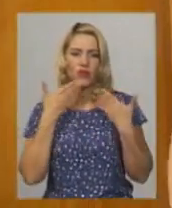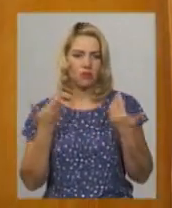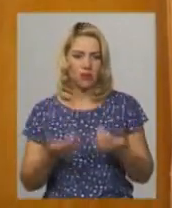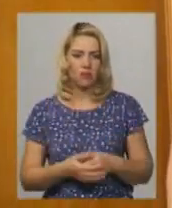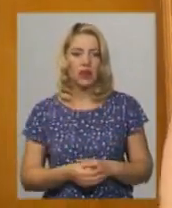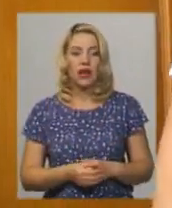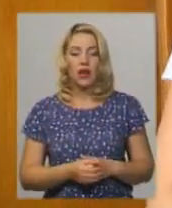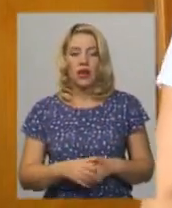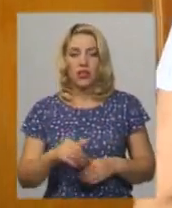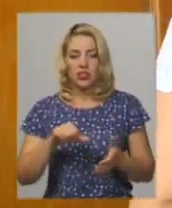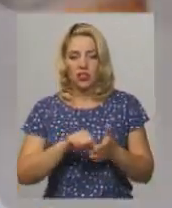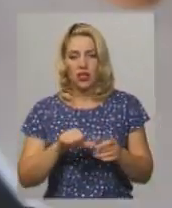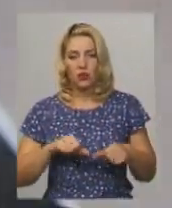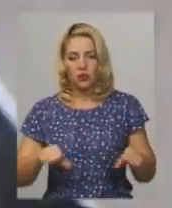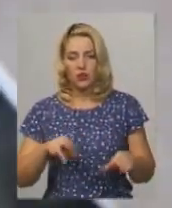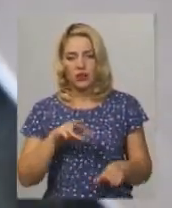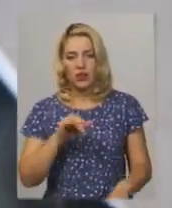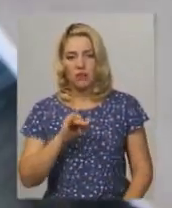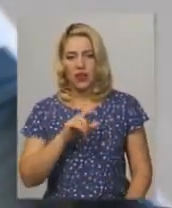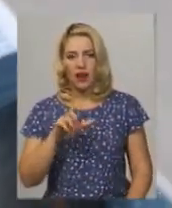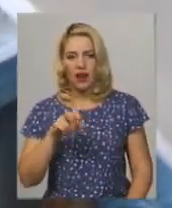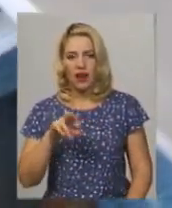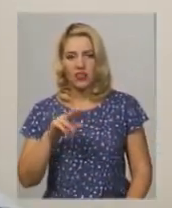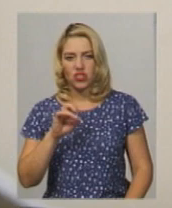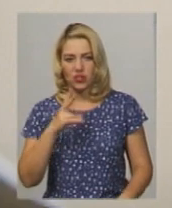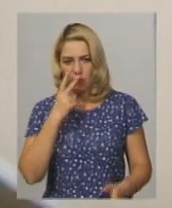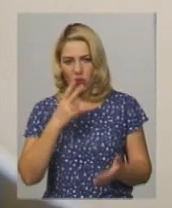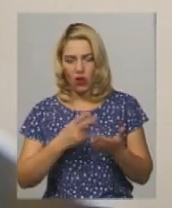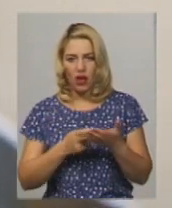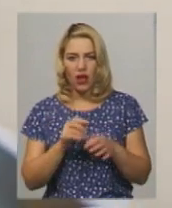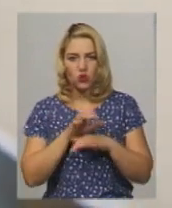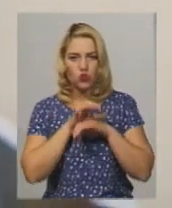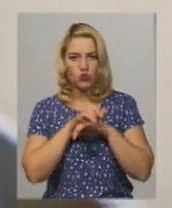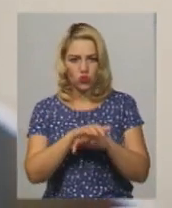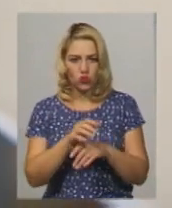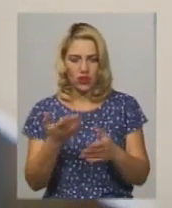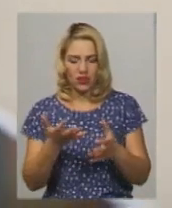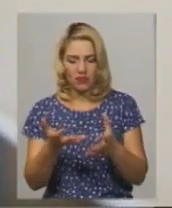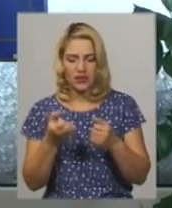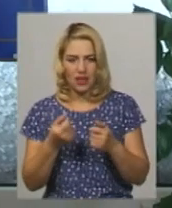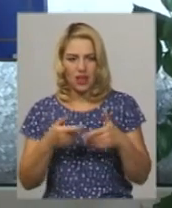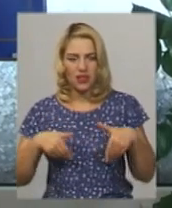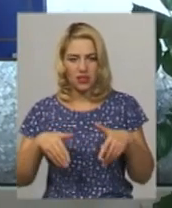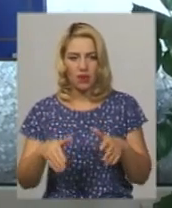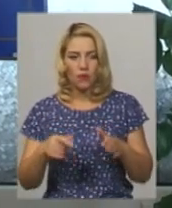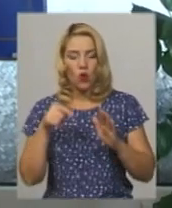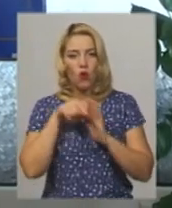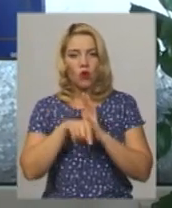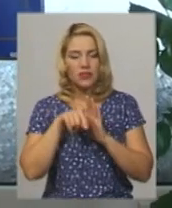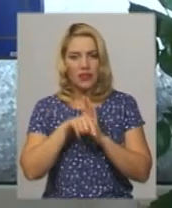Член комісії Наталія Михальчишина показує комах, яких взяла на дослідження з кукурудзи на ділянці Валентини Шлапак. Ознак